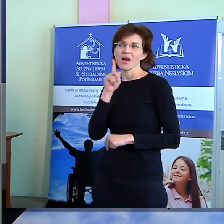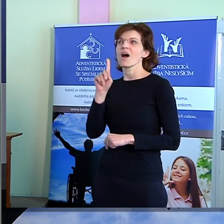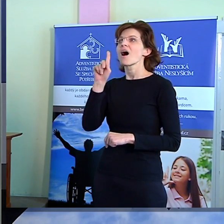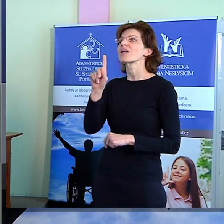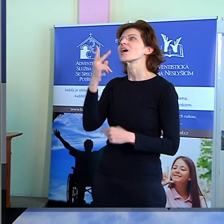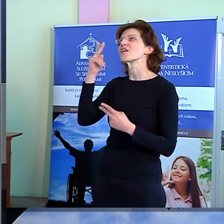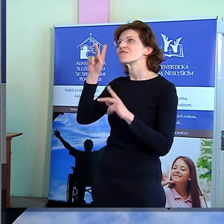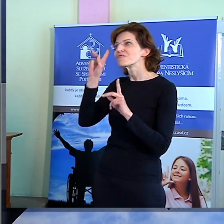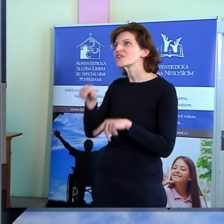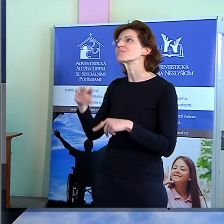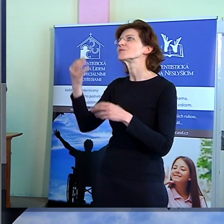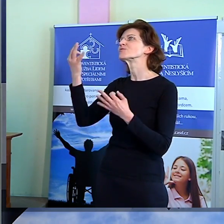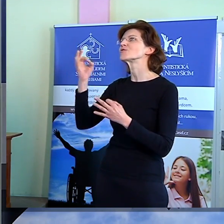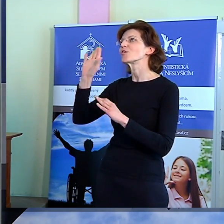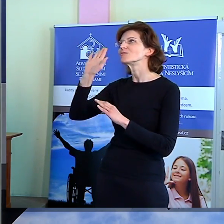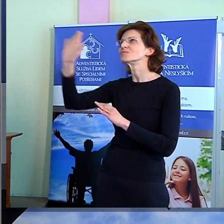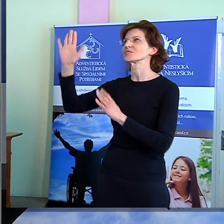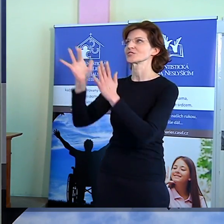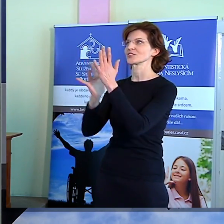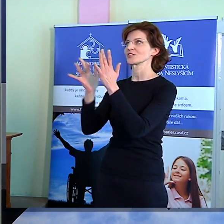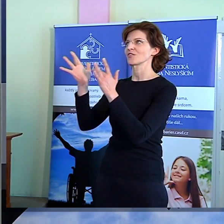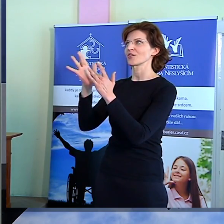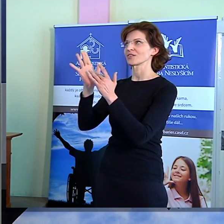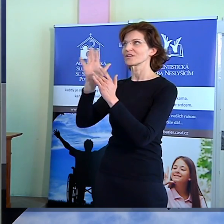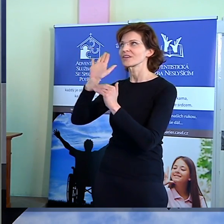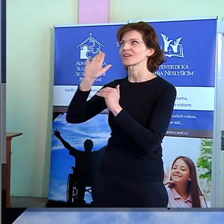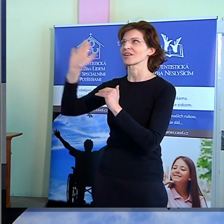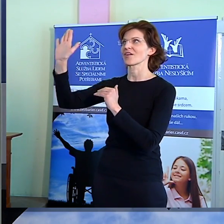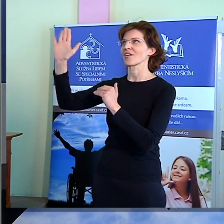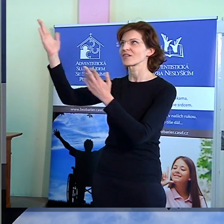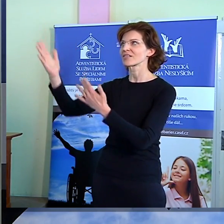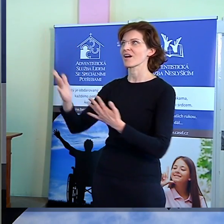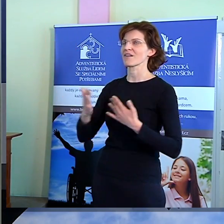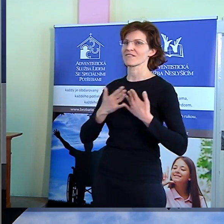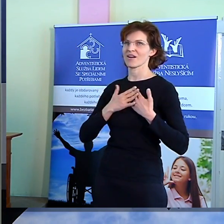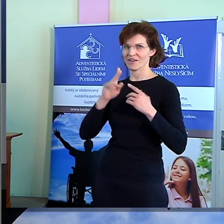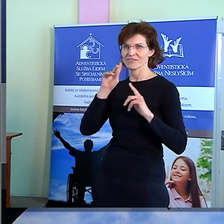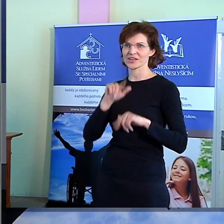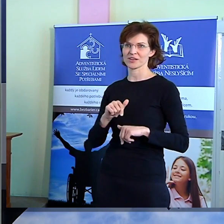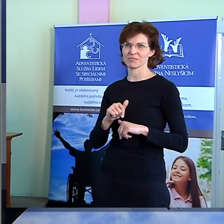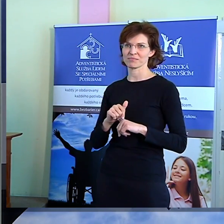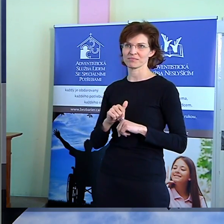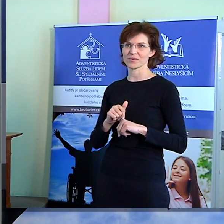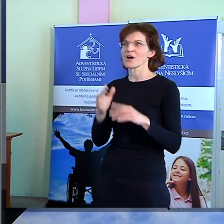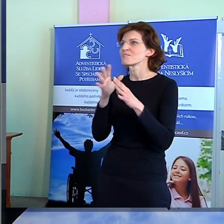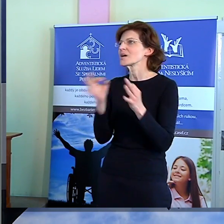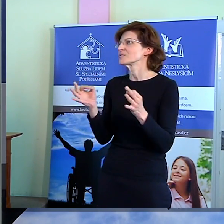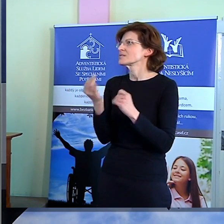A vím také to, že bez ohledu na okolnosti v našem životě, bez ohledu na jakýkoliv handicap,